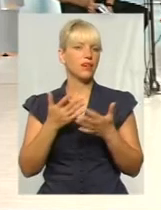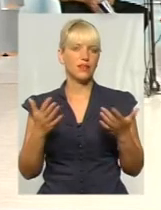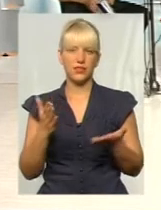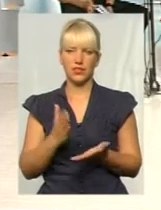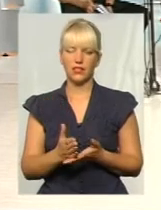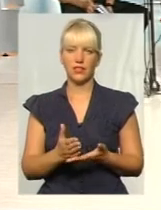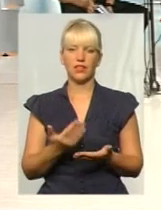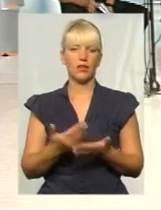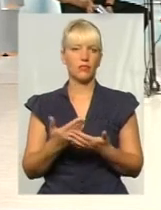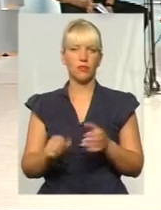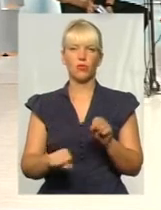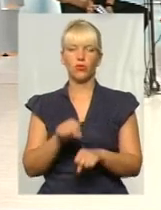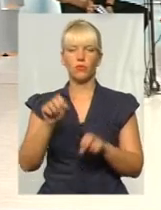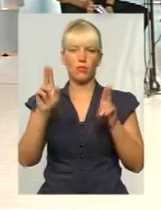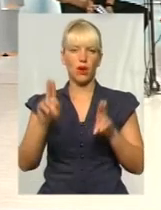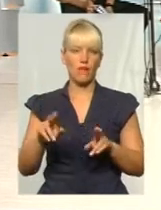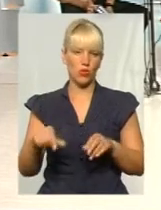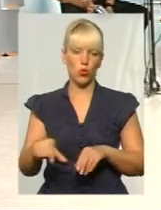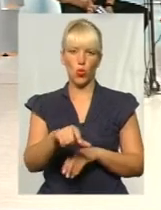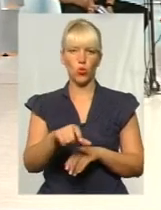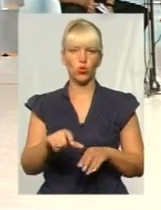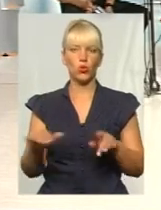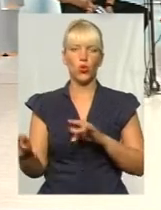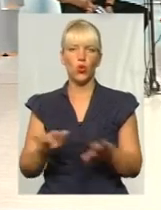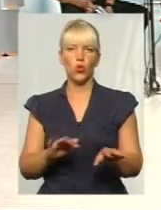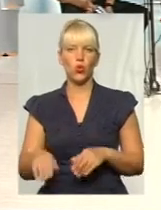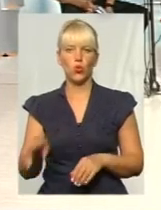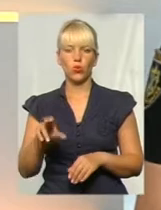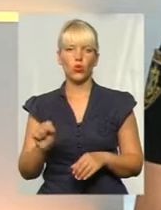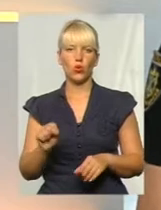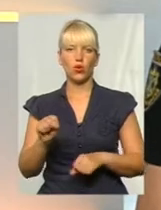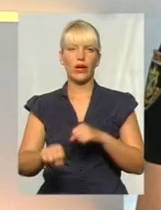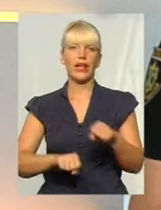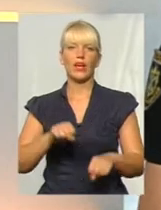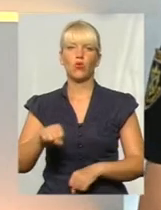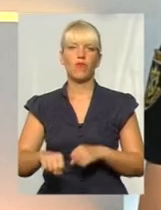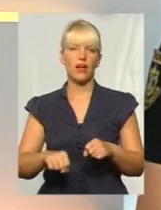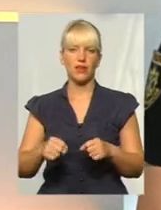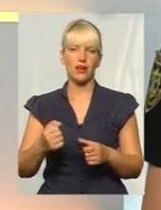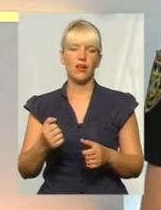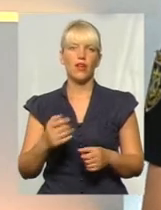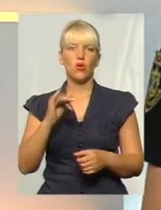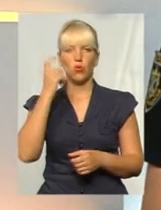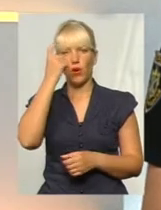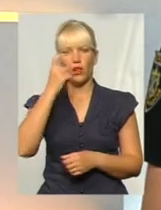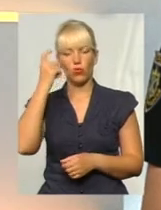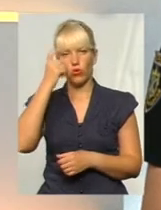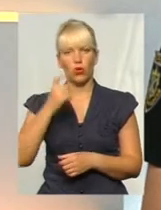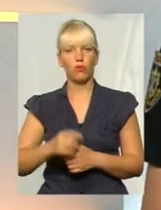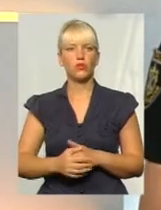Від порушень, банально, правил дорожнього руху до керування велосипедом в стані алкогольного сп'яніння.